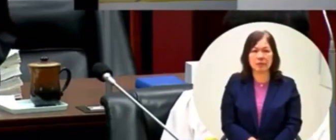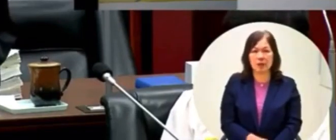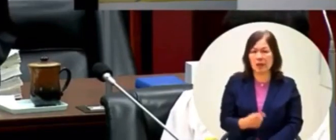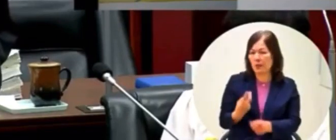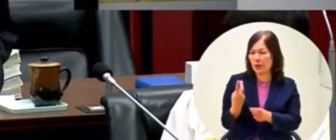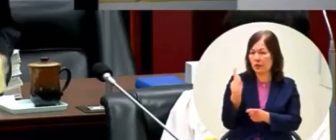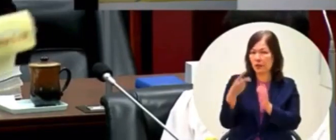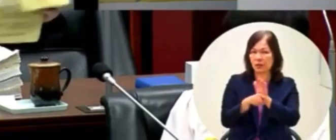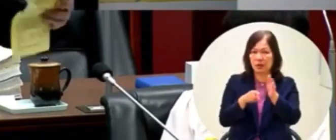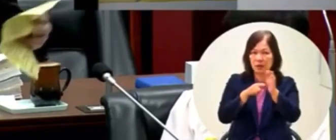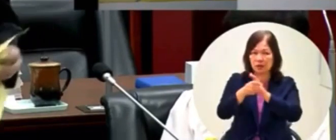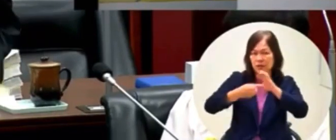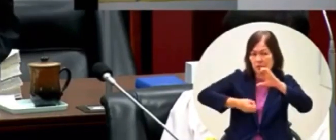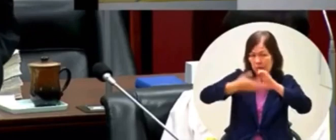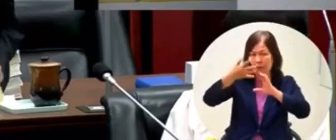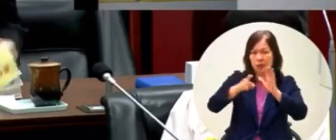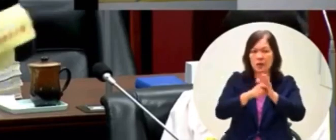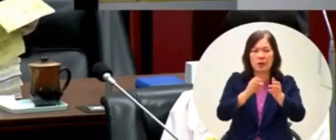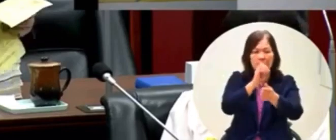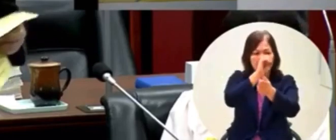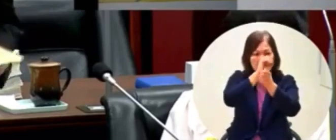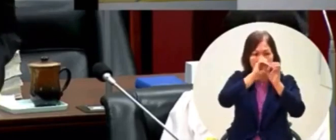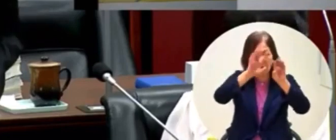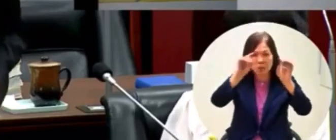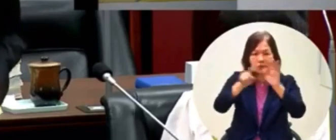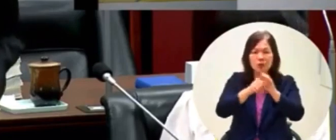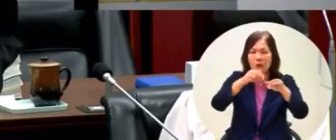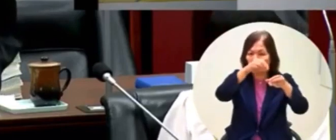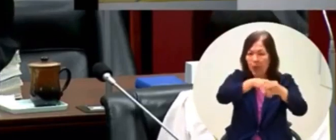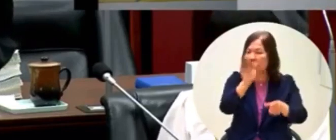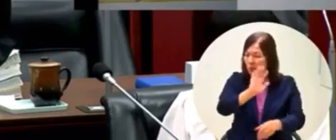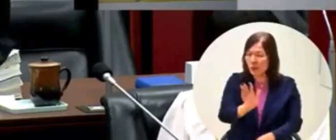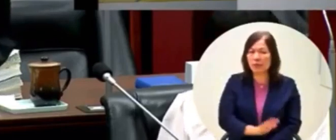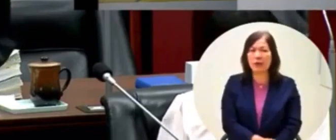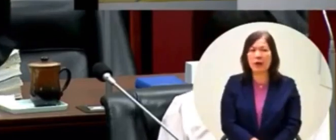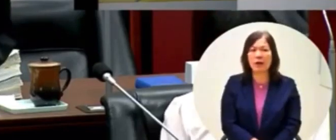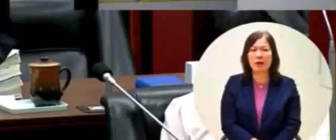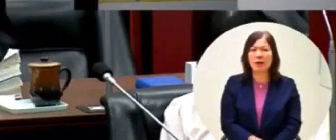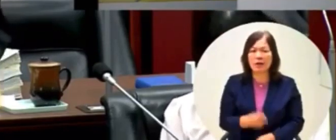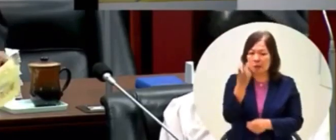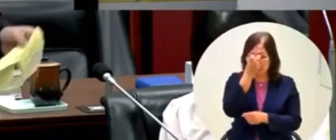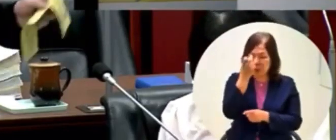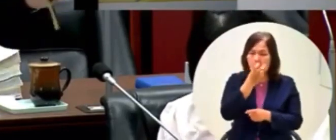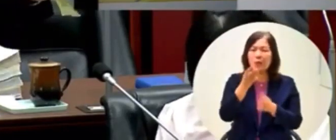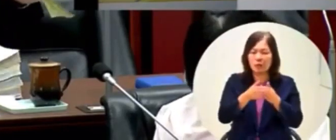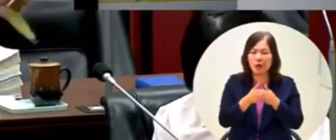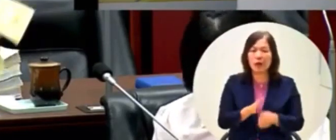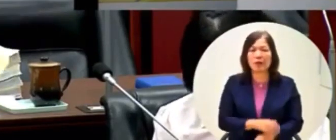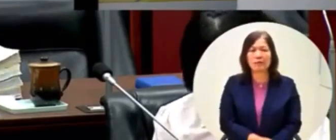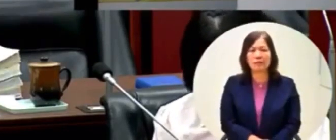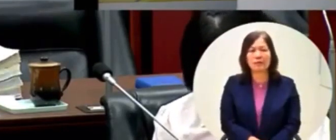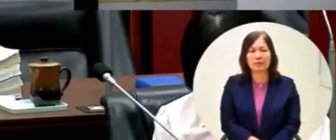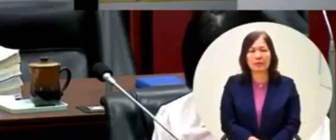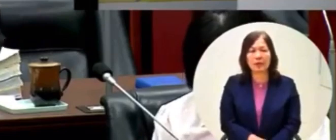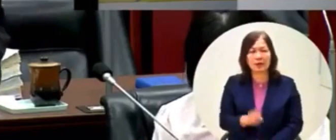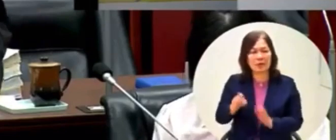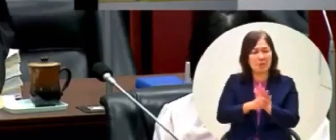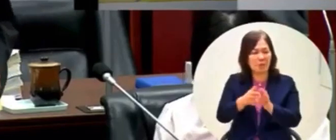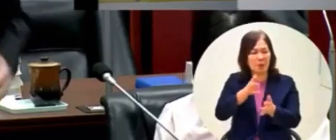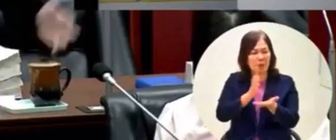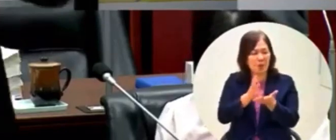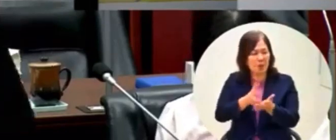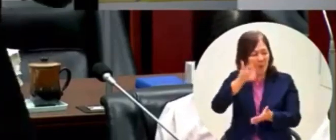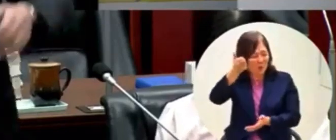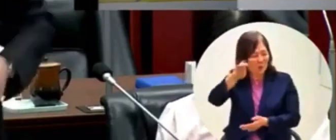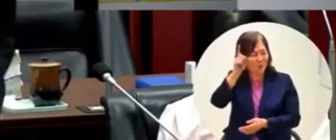播裡面所以你叫大家不可以去投票要贊票然後你最好的發言人不是鄭造欣